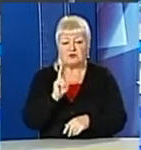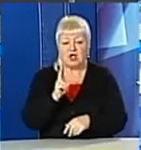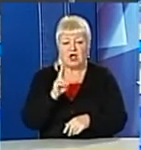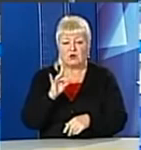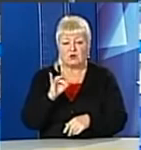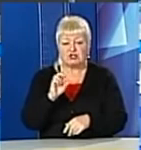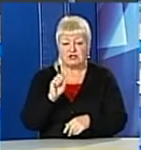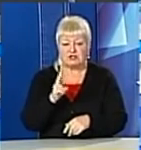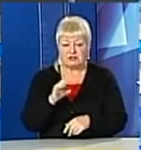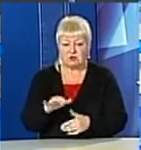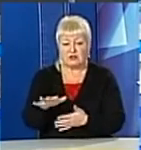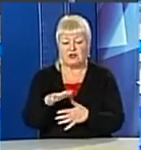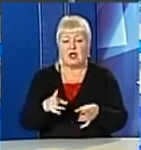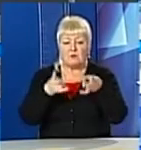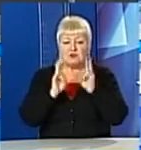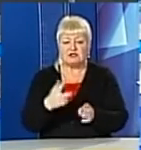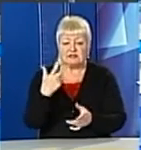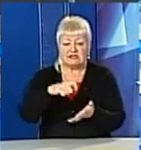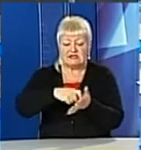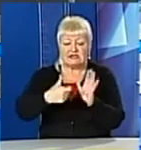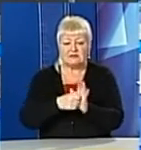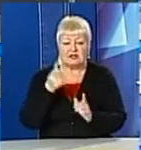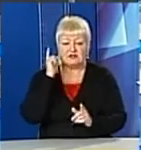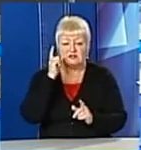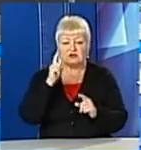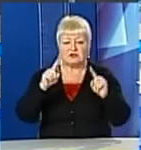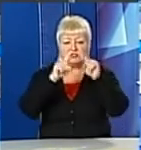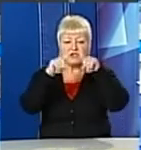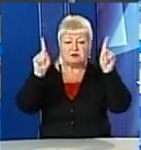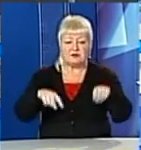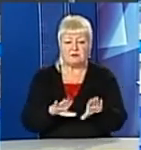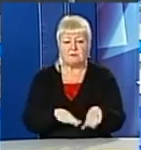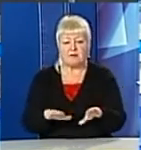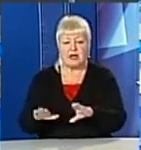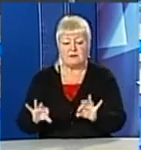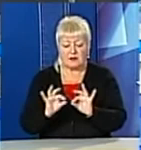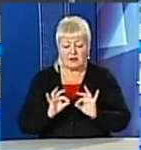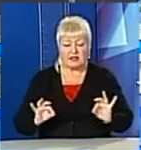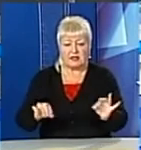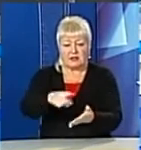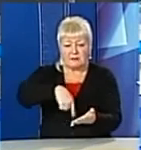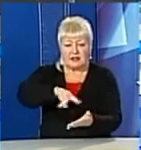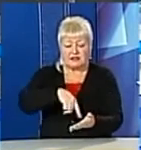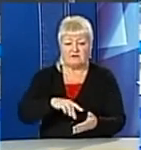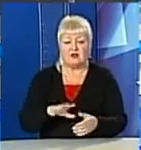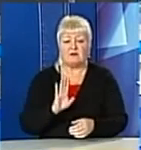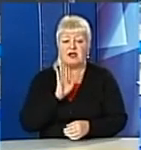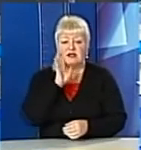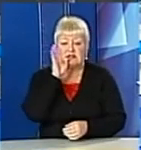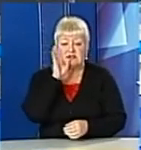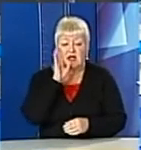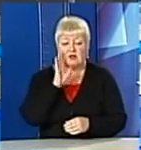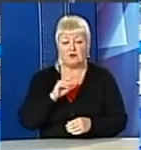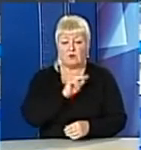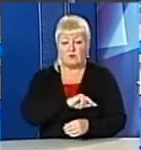постраждали три кімнати із сторічними афішами, меблями та платівками. Із самого ранку працівники власноруч